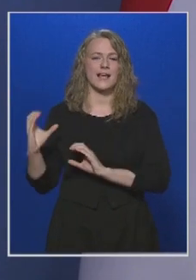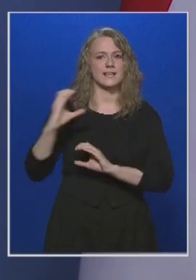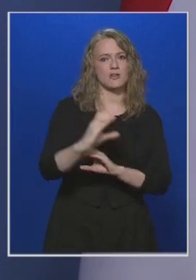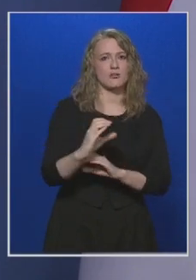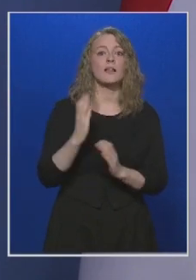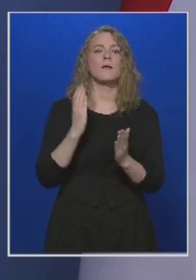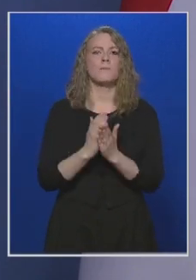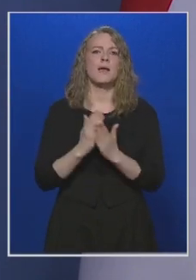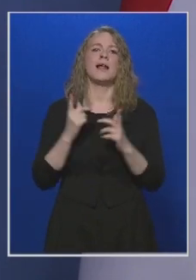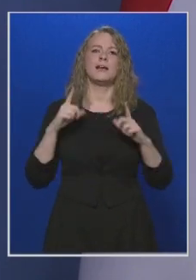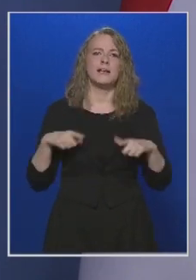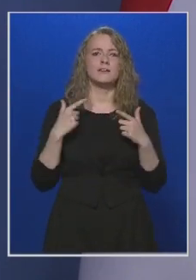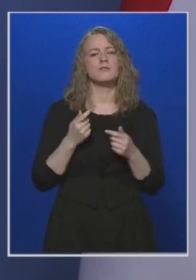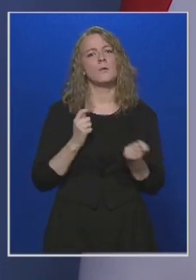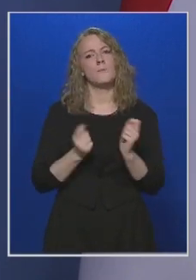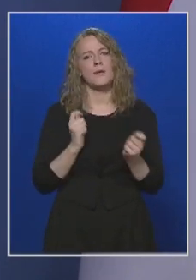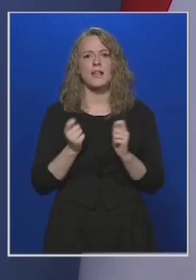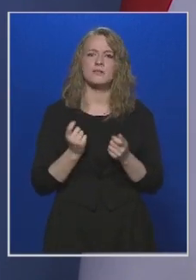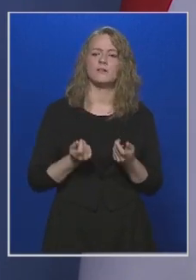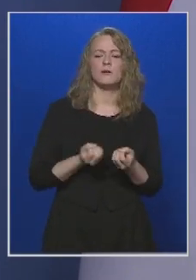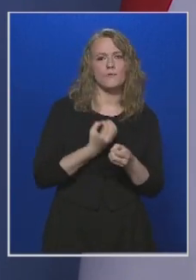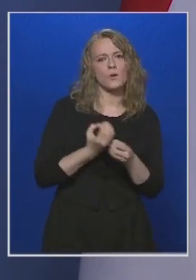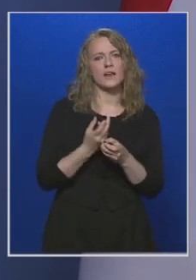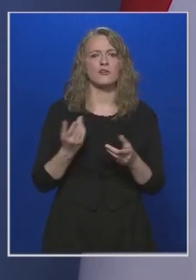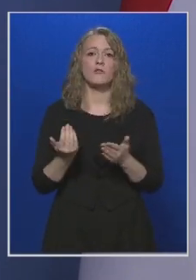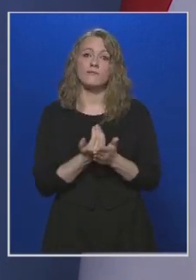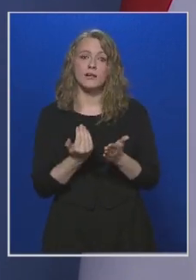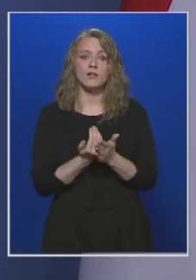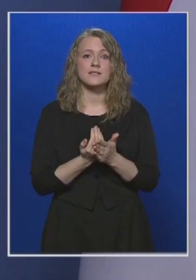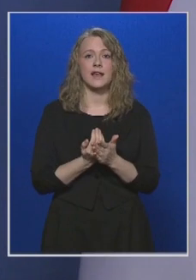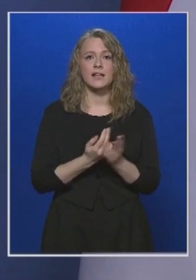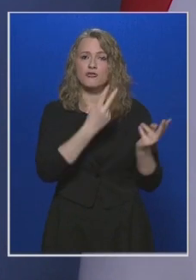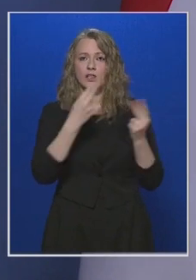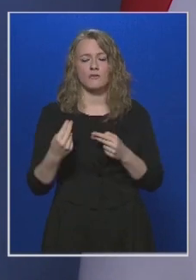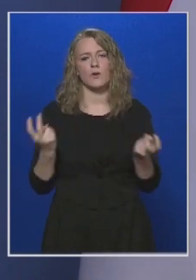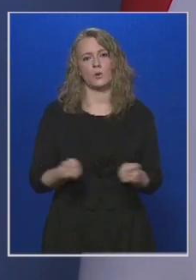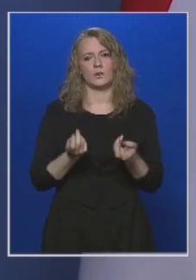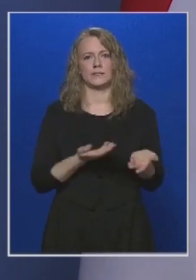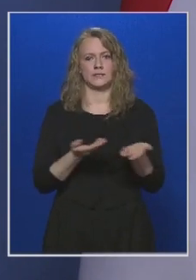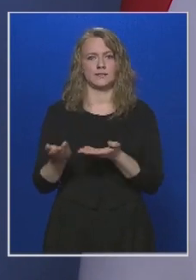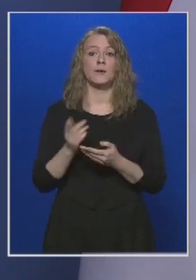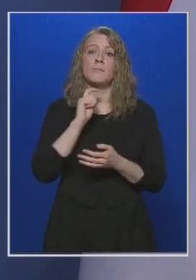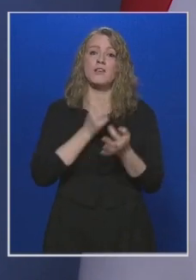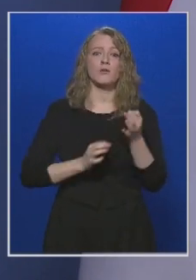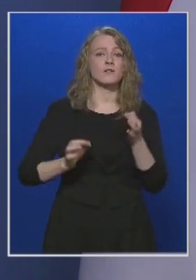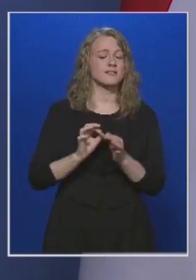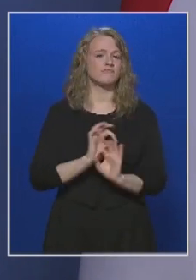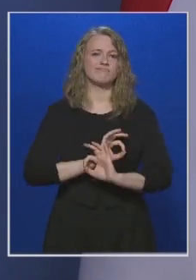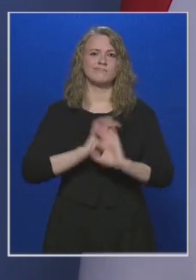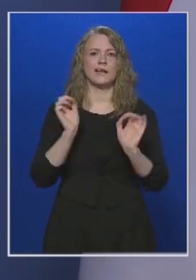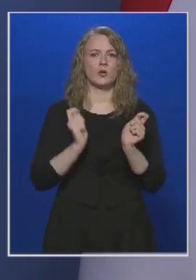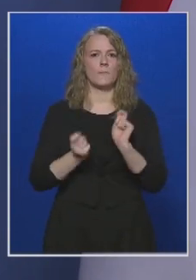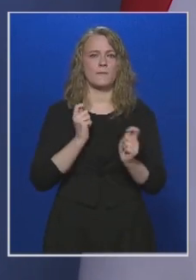már létező pályázati források felhasználását és lehívását könnyíti meg. Magyarország azonban a legjobb